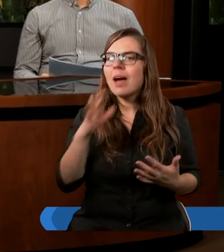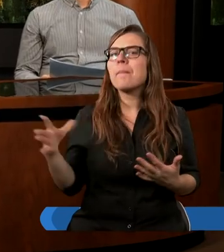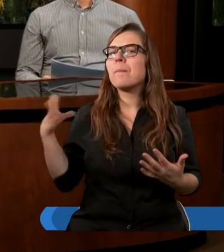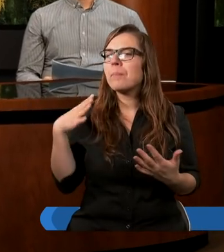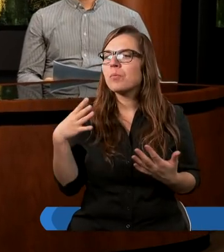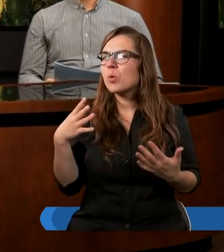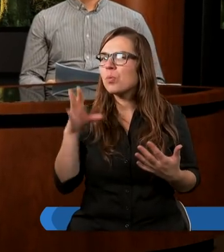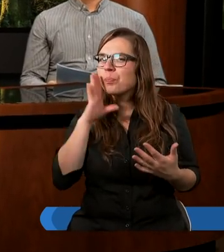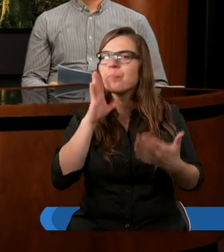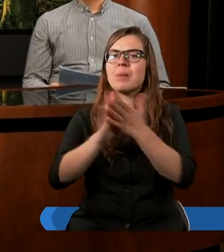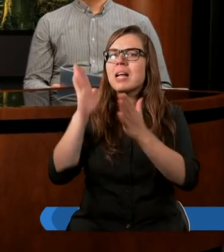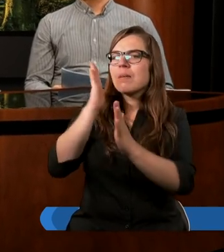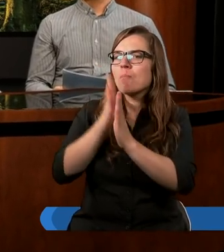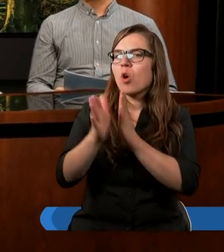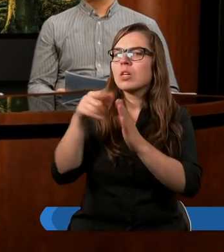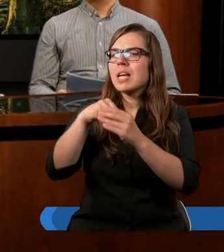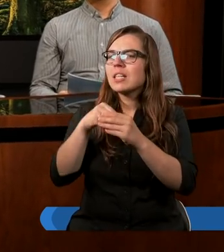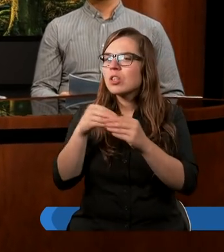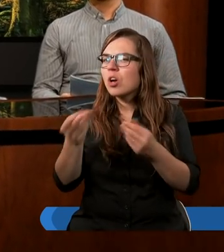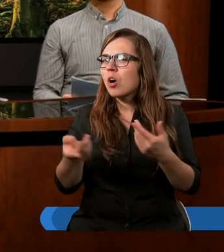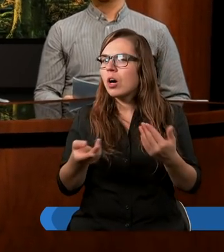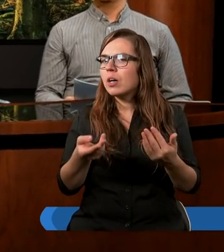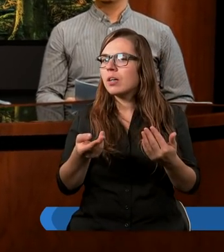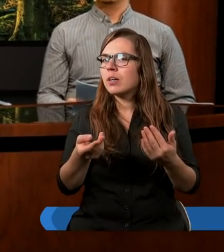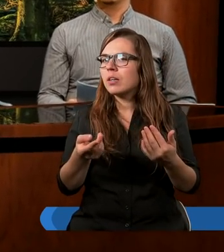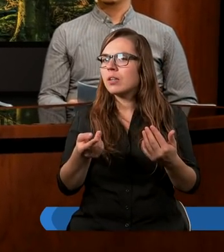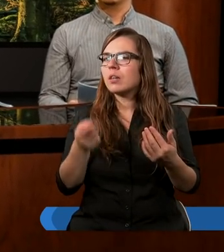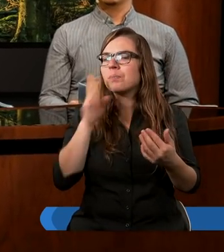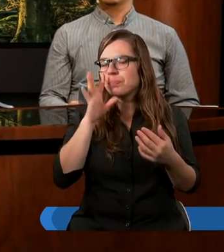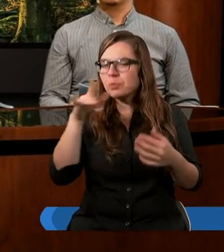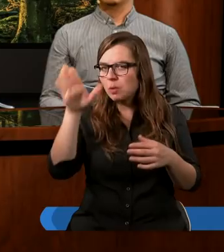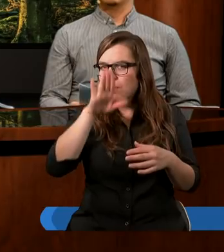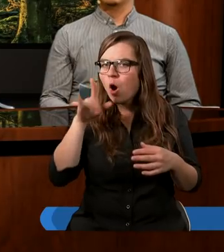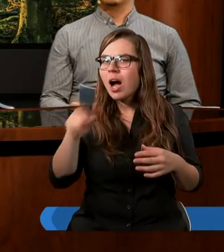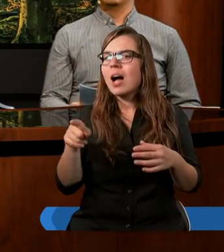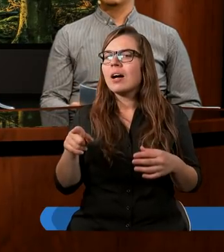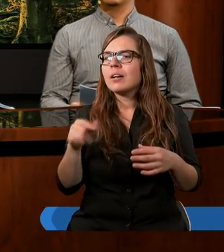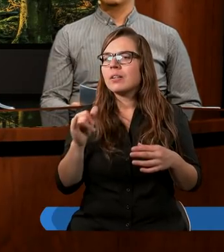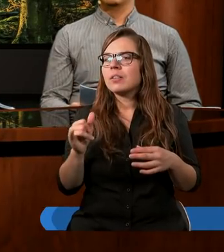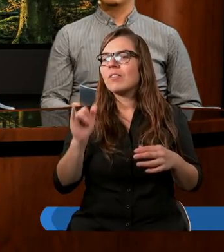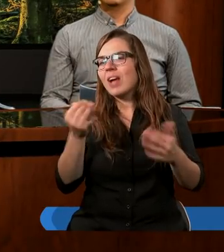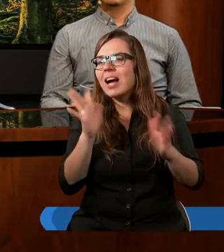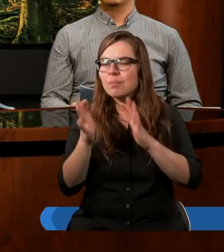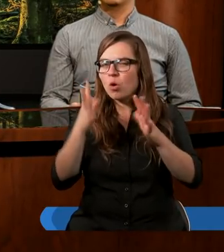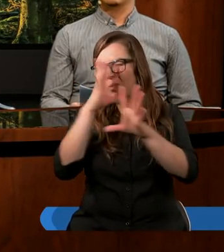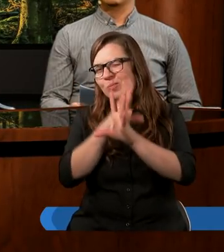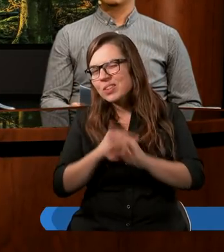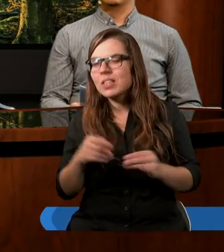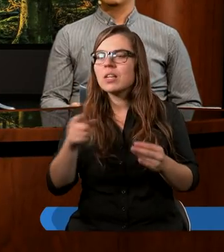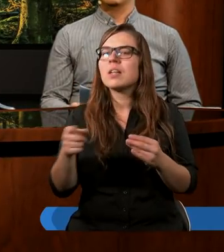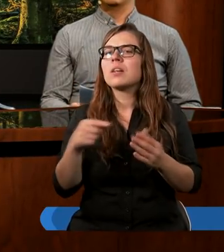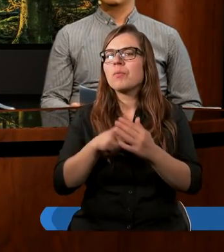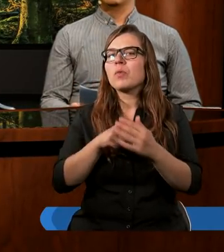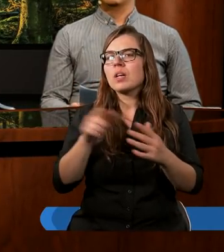bezpośrednio zależne od tego, w jaki sposób mieli oni stosunek do Boga i w jaki sposób czcili, czy też nie